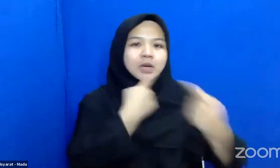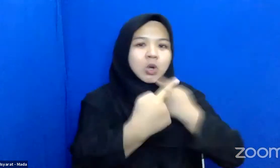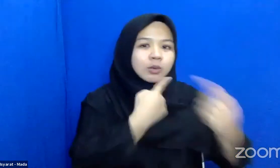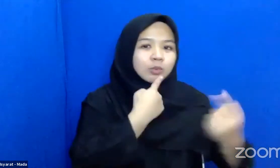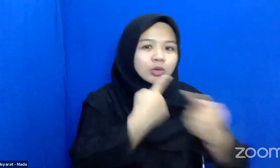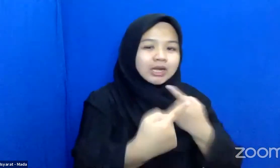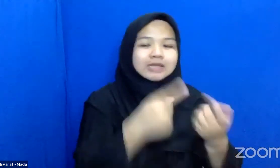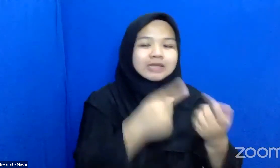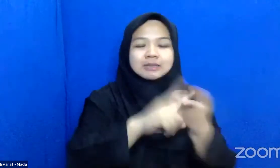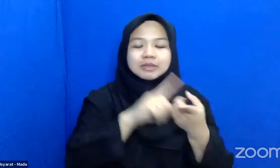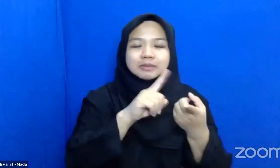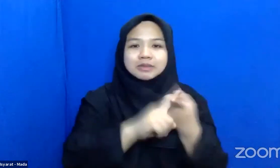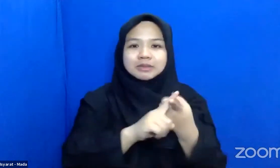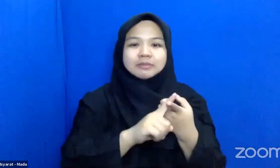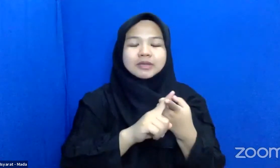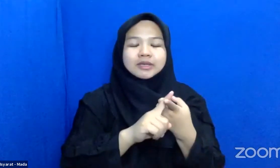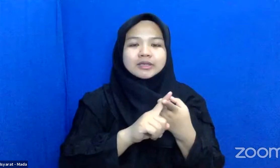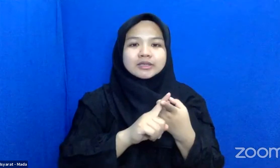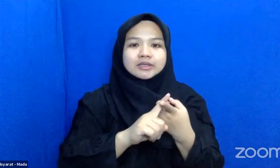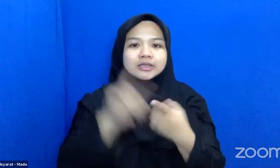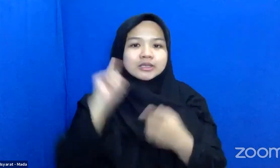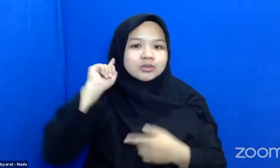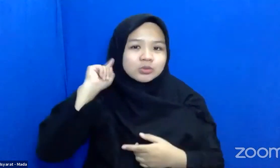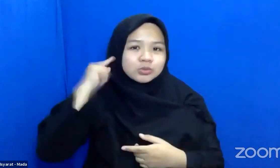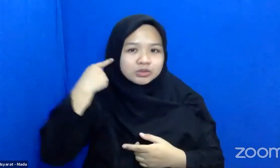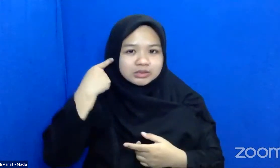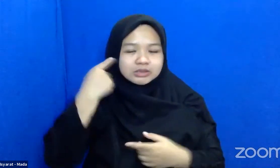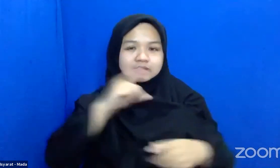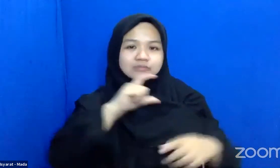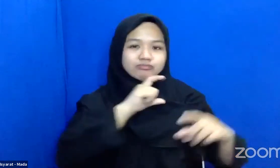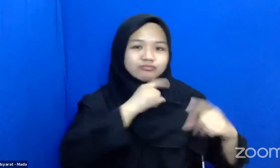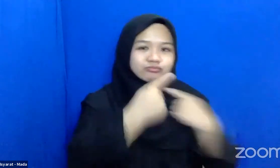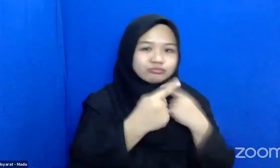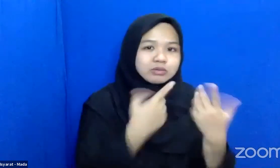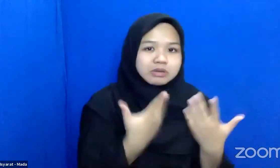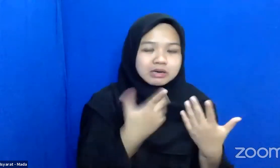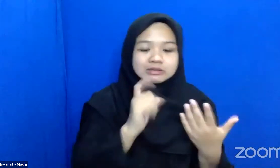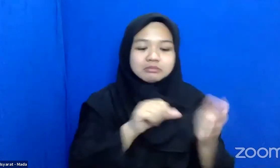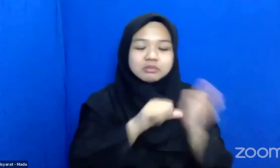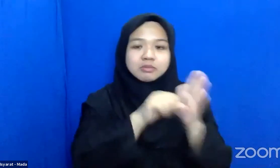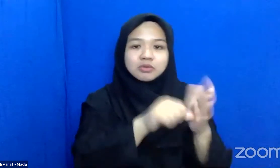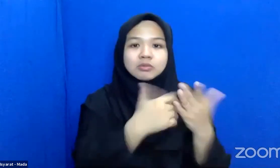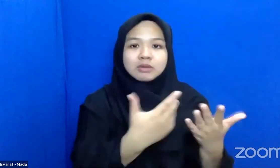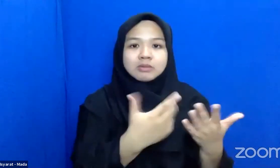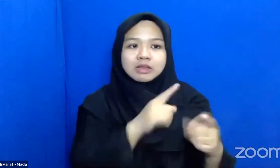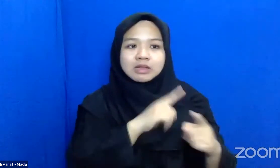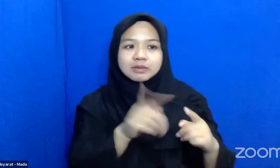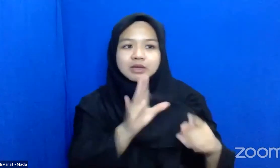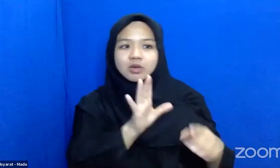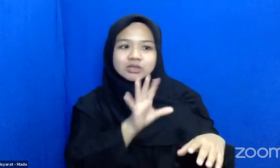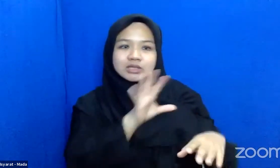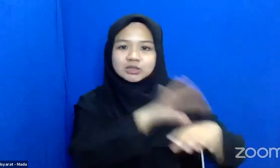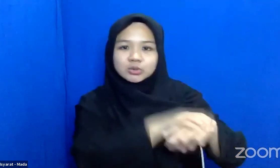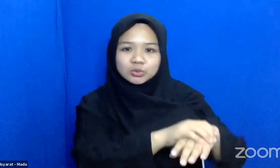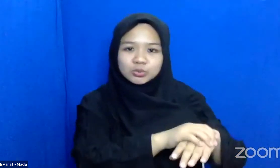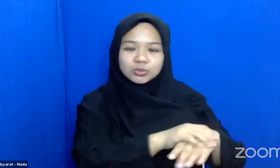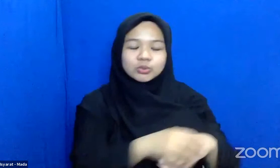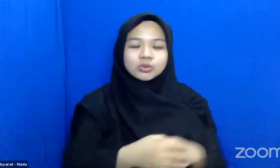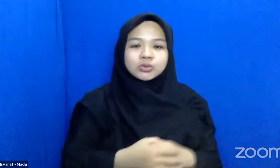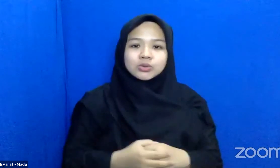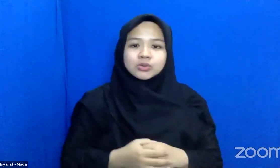Halo Dengan Hambatan Fungsi Pendengaran Bagaimana Cara Membangunya Tanpa Bersentuhan Jadi